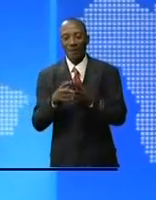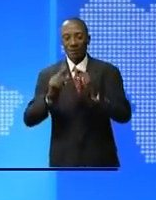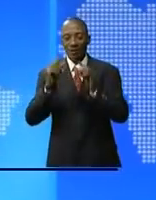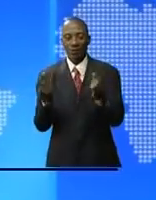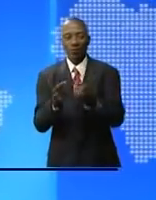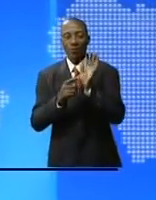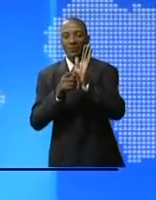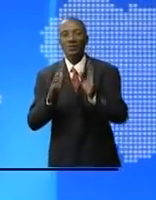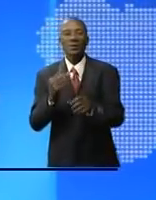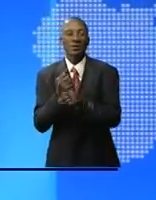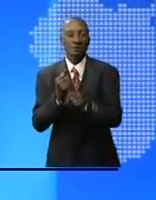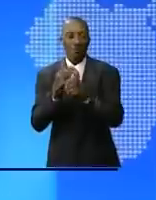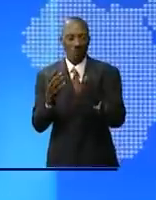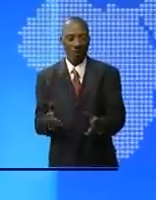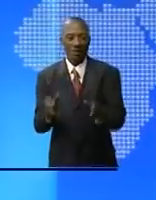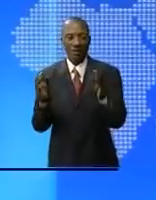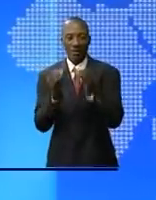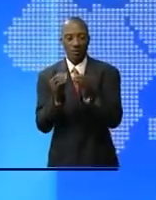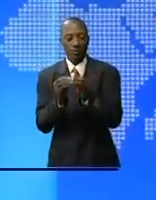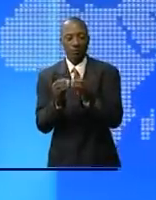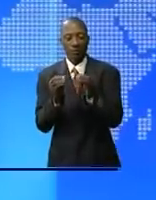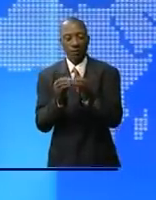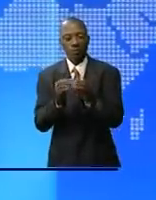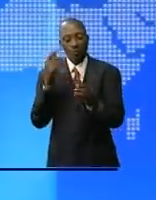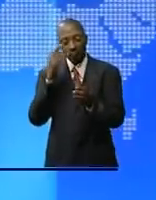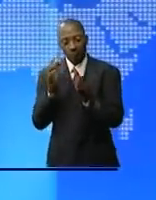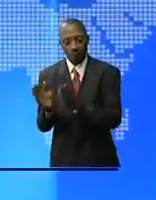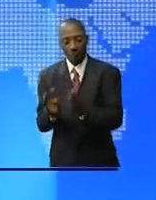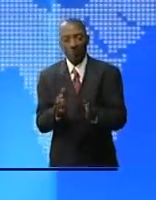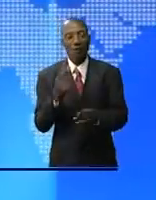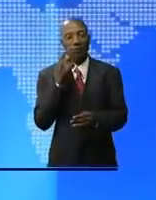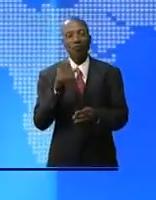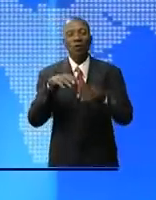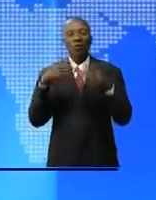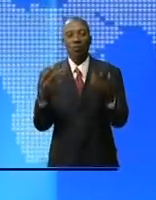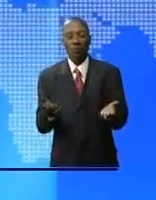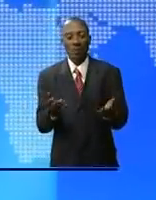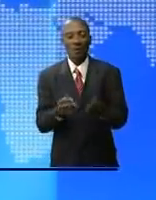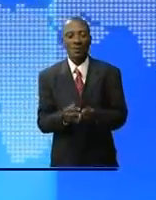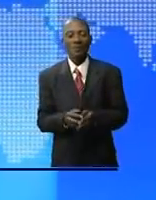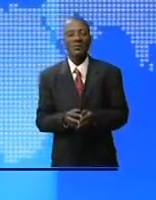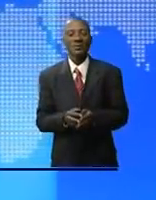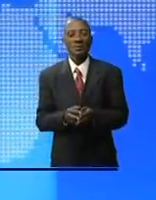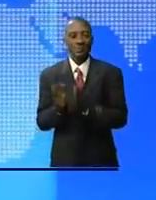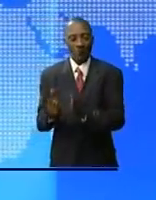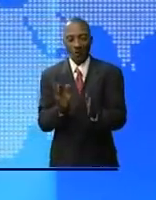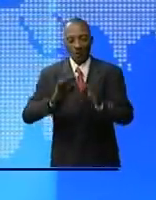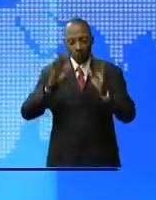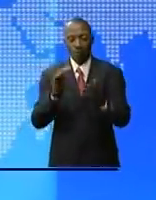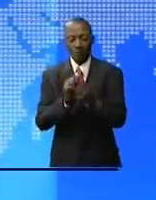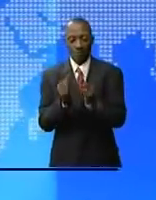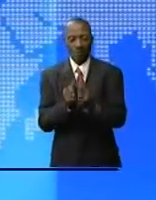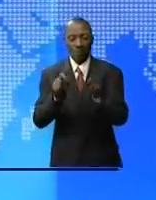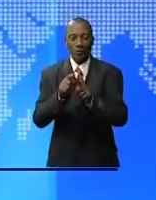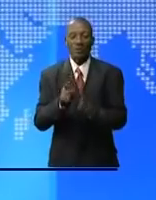l'angle sur l'évaluation des différents protocoles. Le Premier ministre Jean-Michel Samaloukondé a ouvert les travaux de six jours qui se